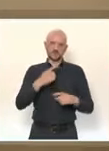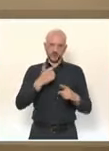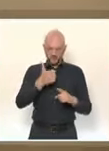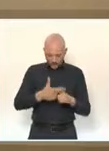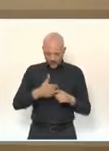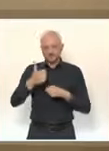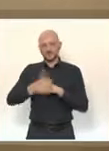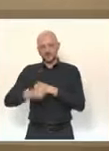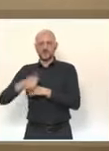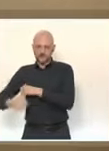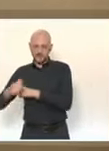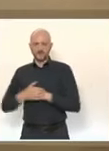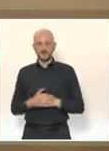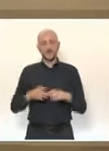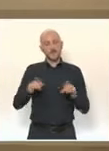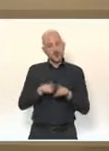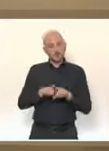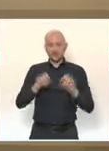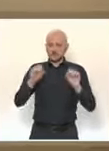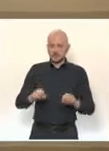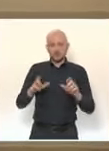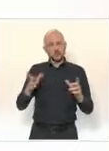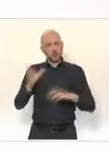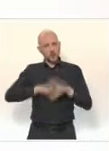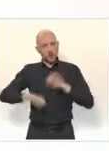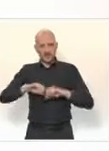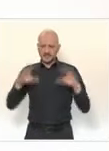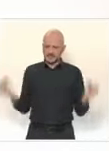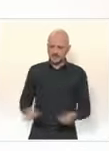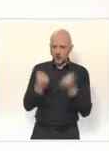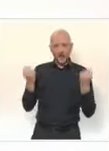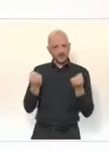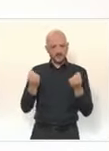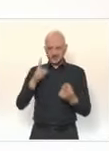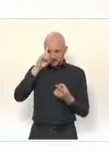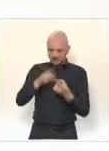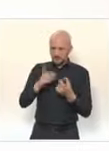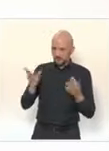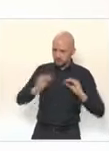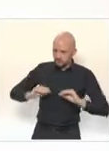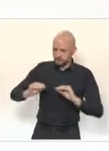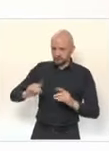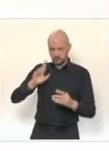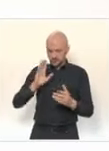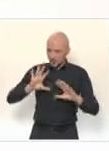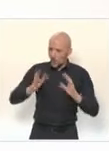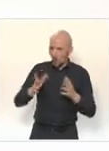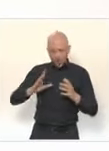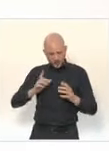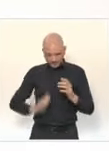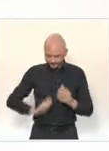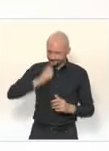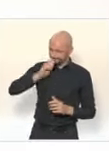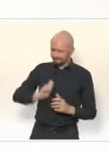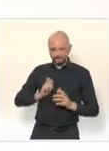d'avoir des activités pédagogiques autour de cela. Il y aura des tutoriels, y aura des personnels formés pour expliquer aux élèves ce geste simple